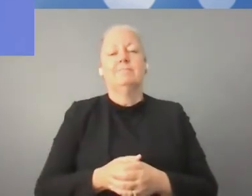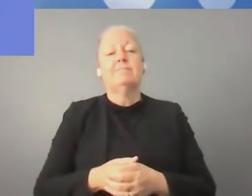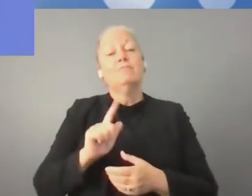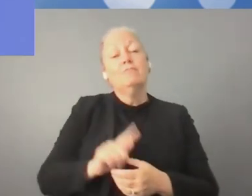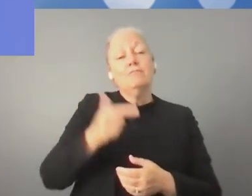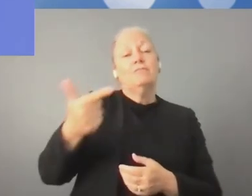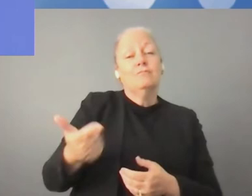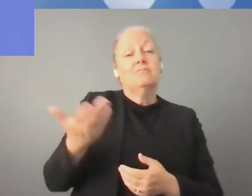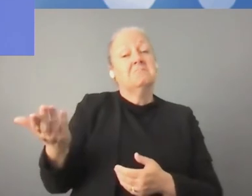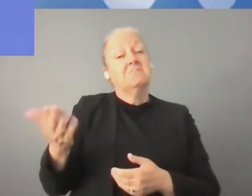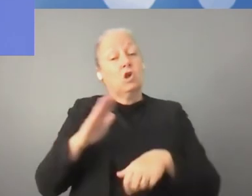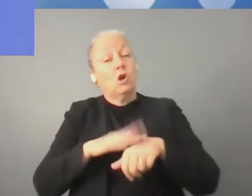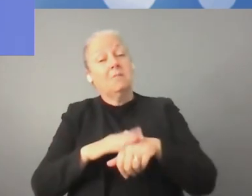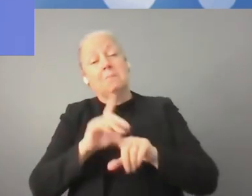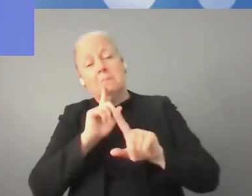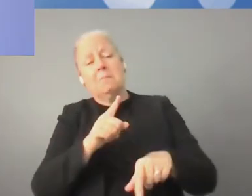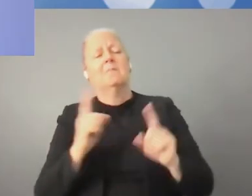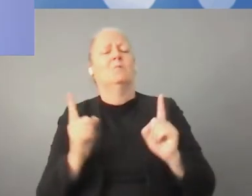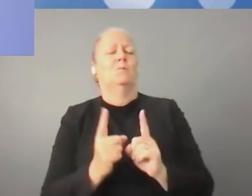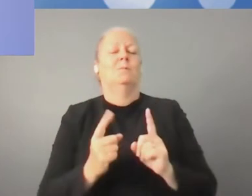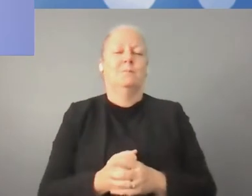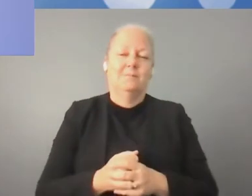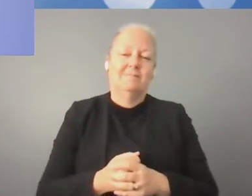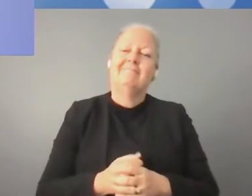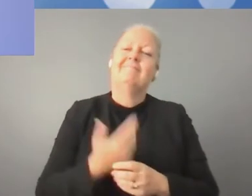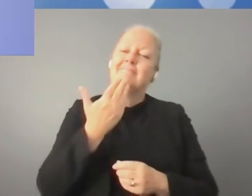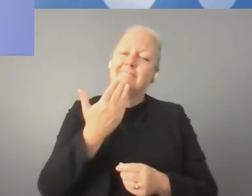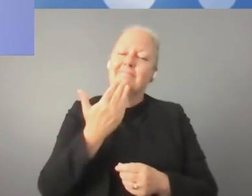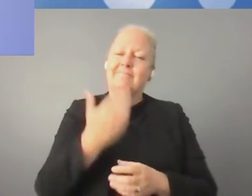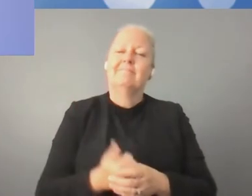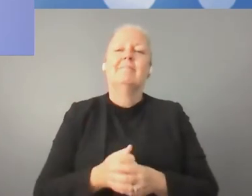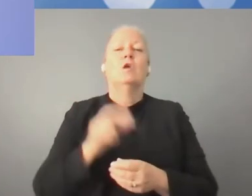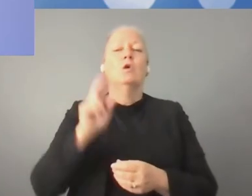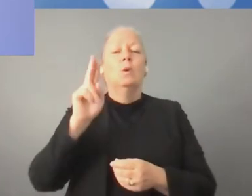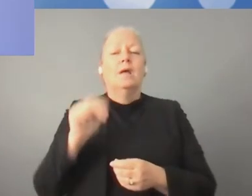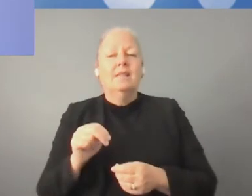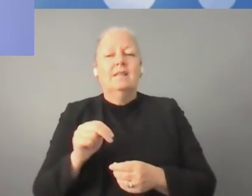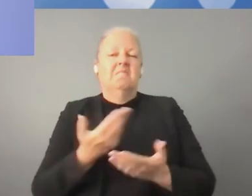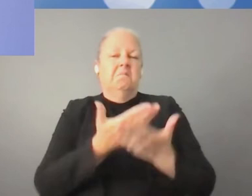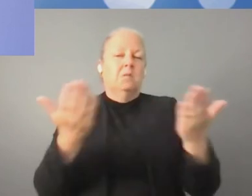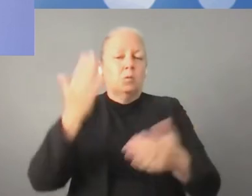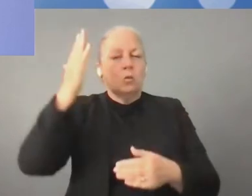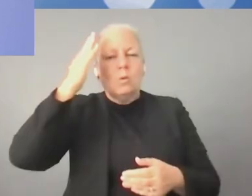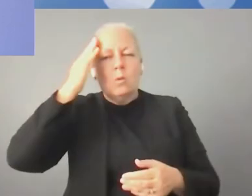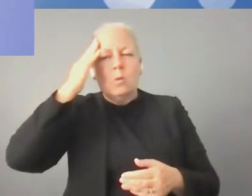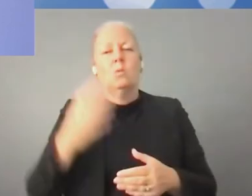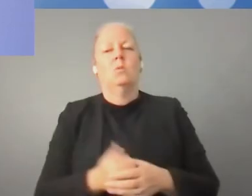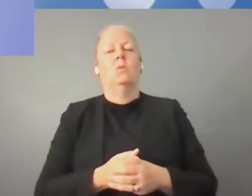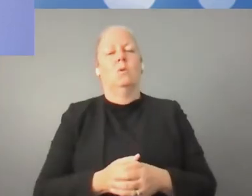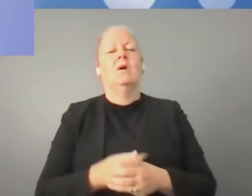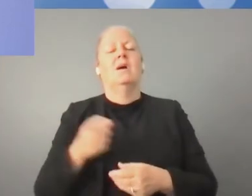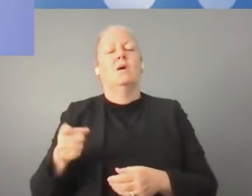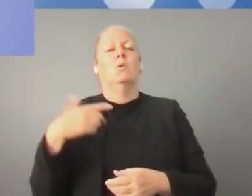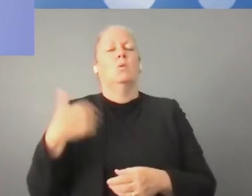I jeszcze poproszę o bardzo króciutki komentarz ze strony pani Marii Spatolizano. Jak państwo